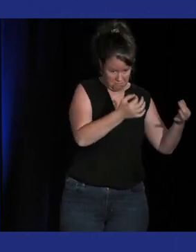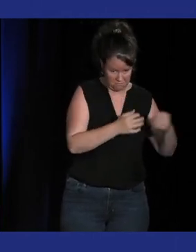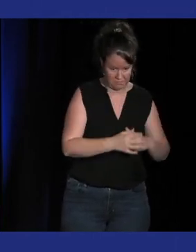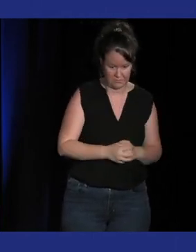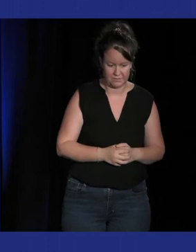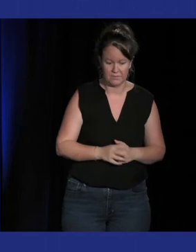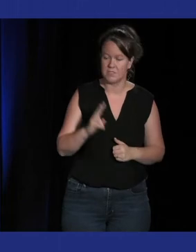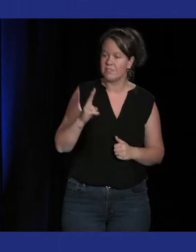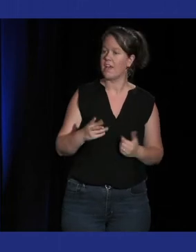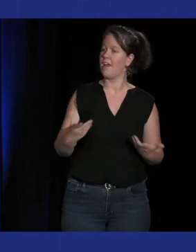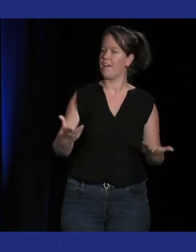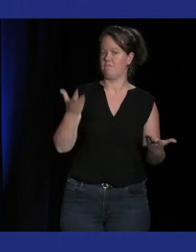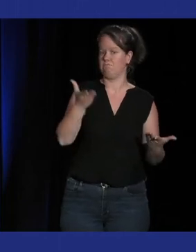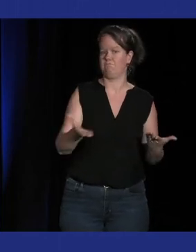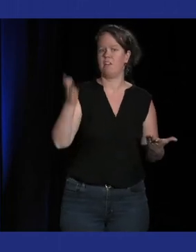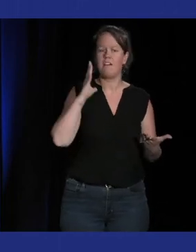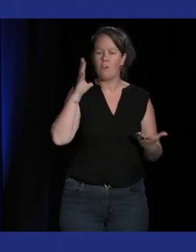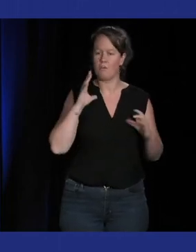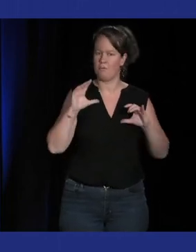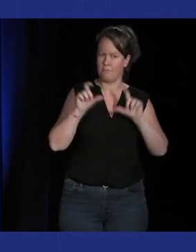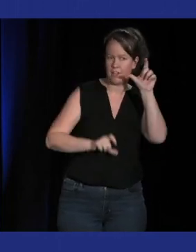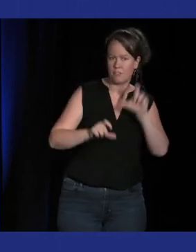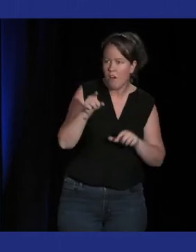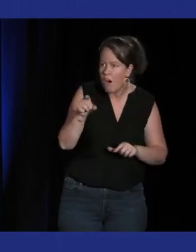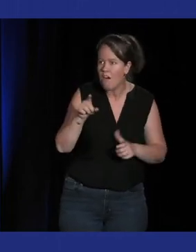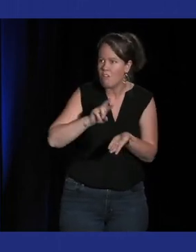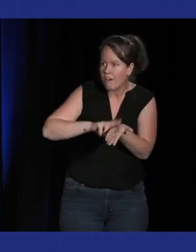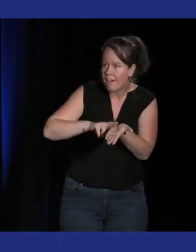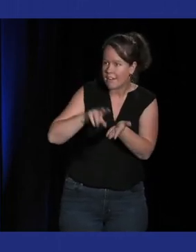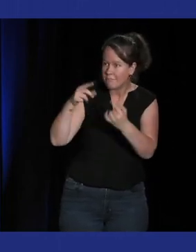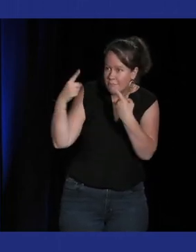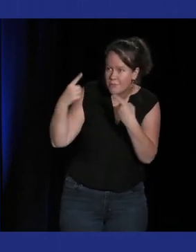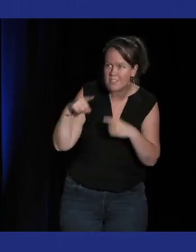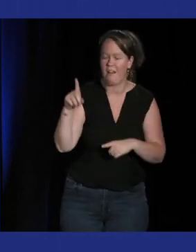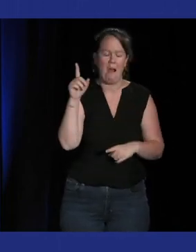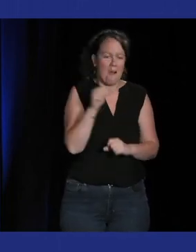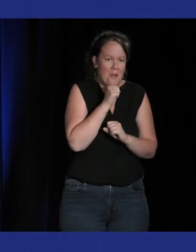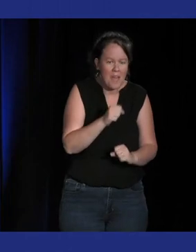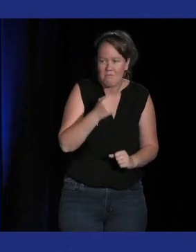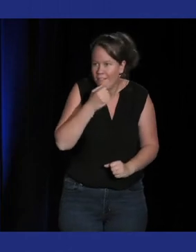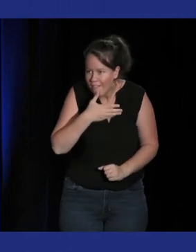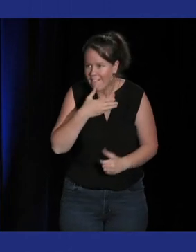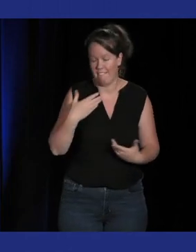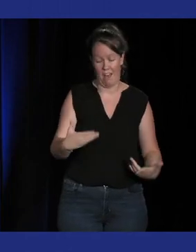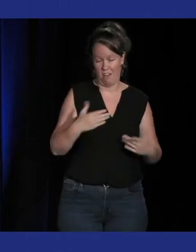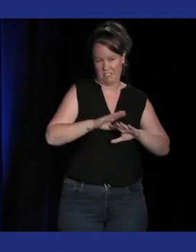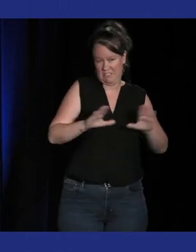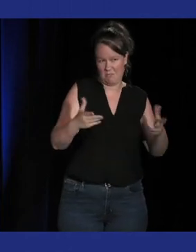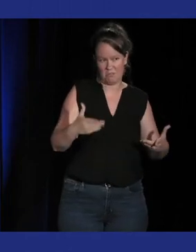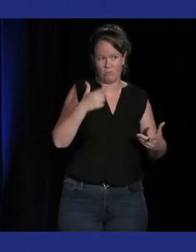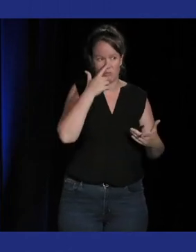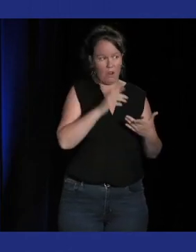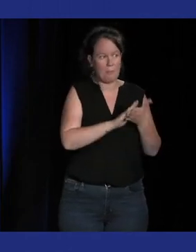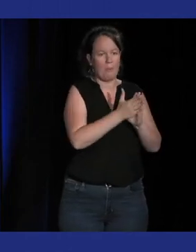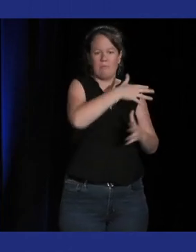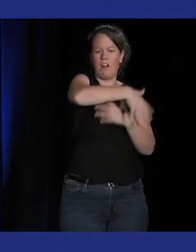ça a pu parler à l'époque où c'était un peu plus le côté innovateur et justement on va plus s'orienter sur des jeux un peu hybrides maintenant plus intéressant c'est intéressant de parler de